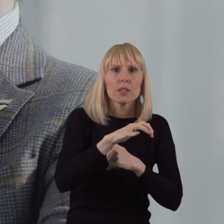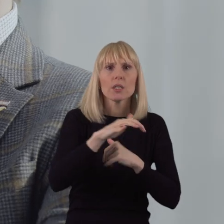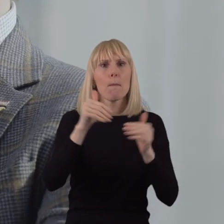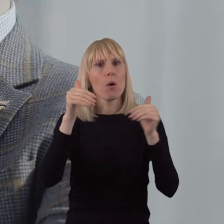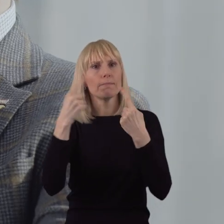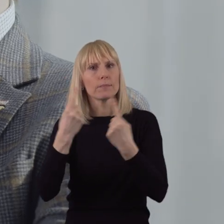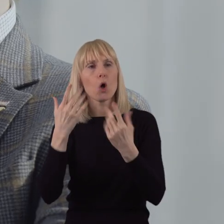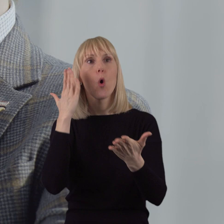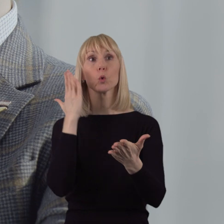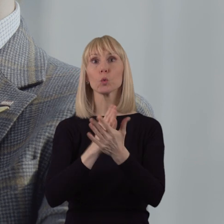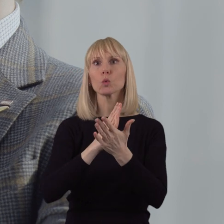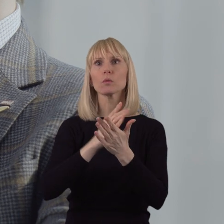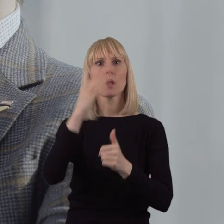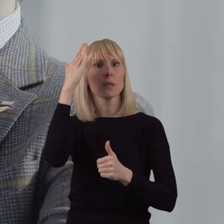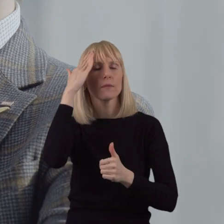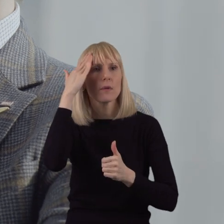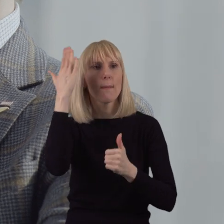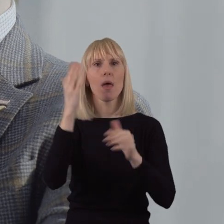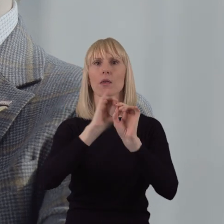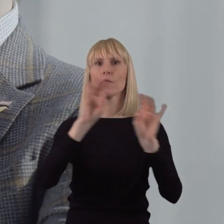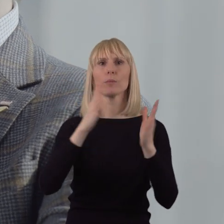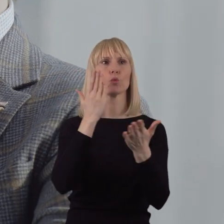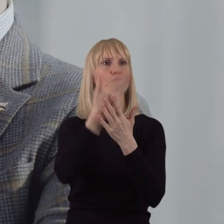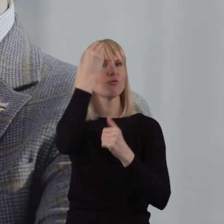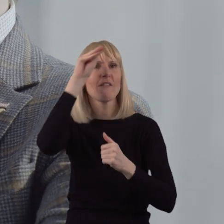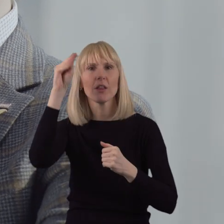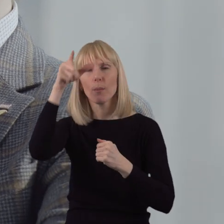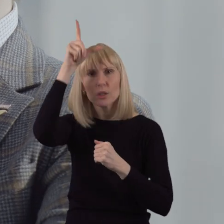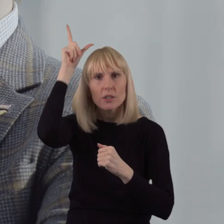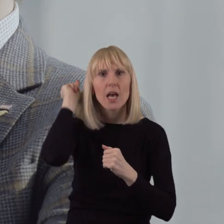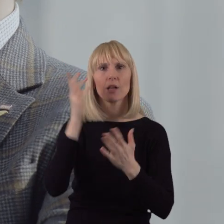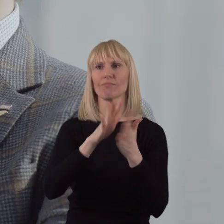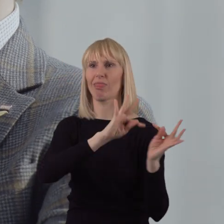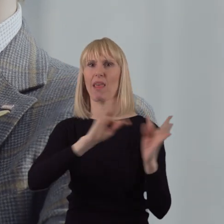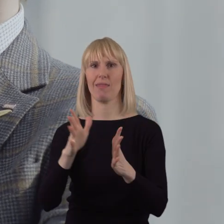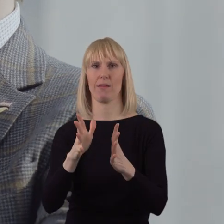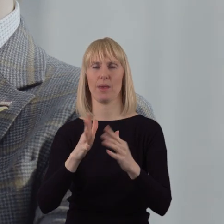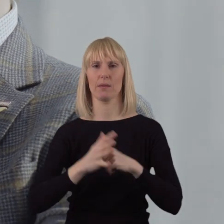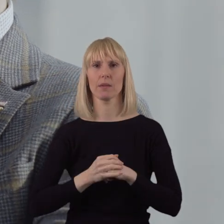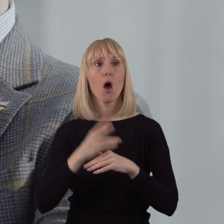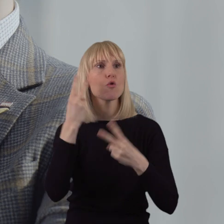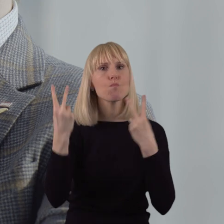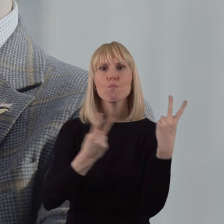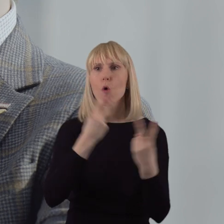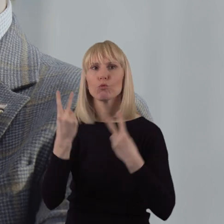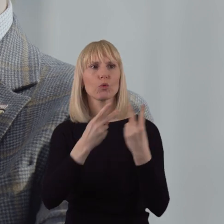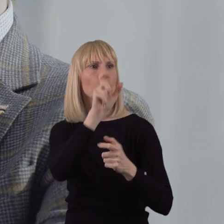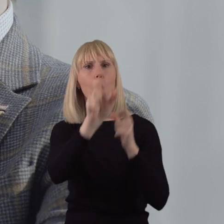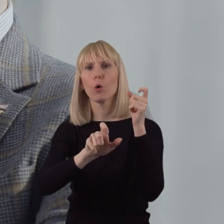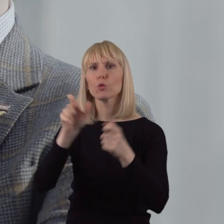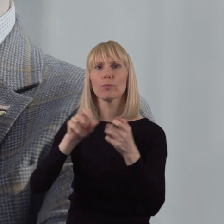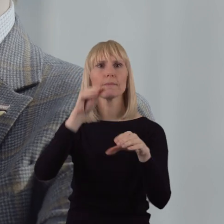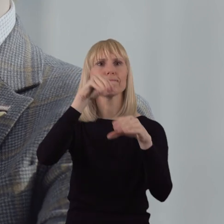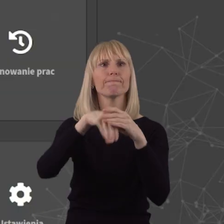I my takie informacje możemy nawet przekazać straży pożarnej, która by przyjechała na teren zakładu w poszukiwaniu osób,